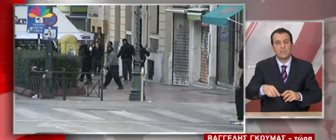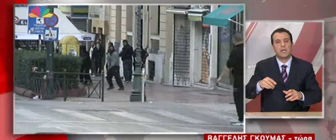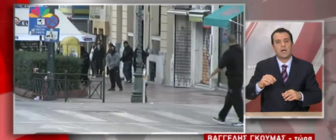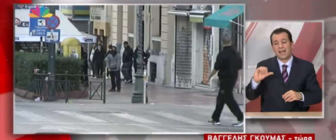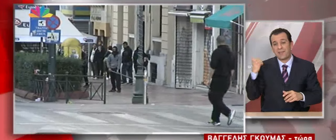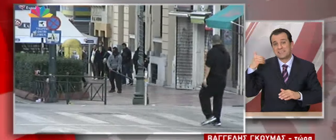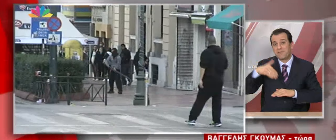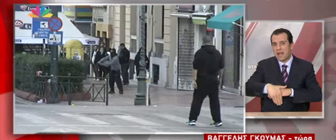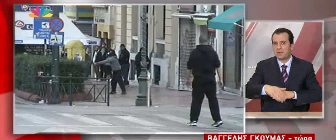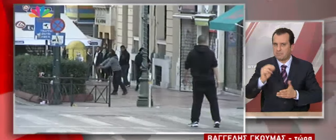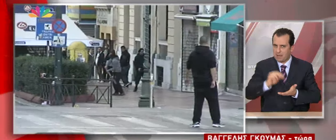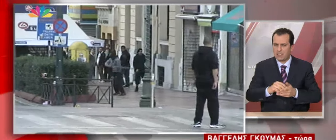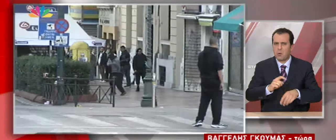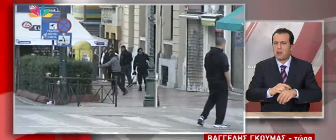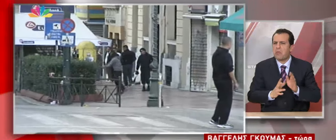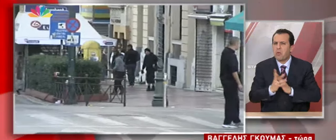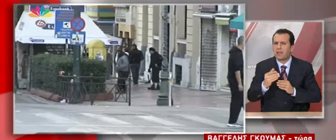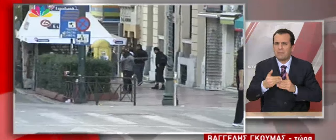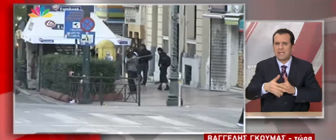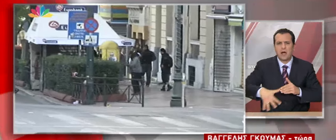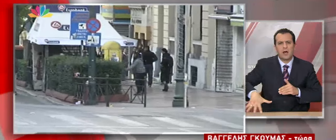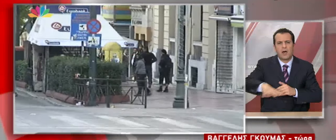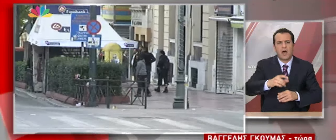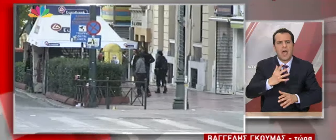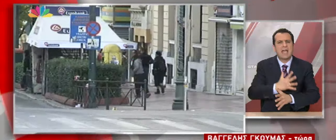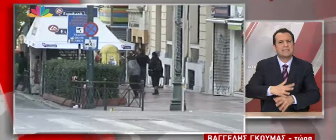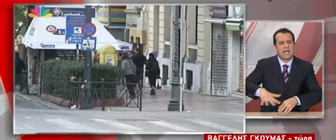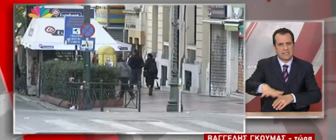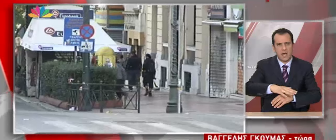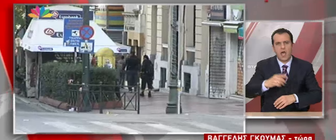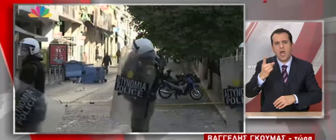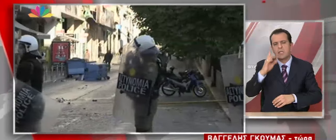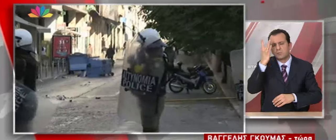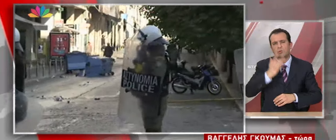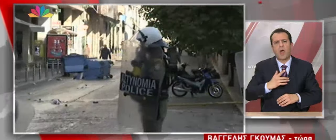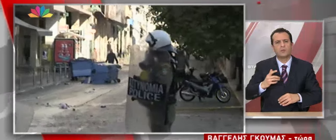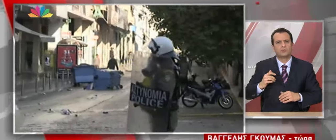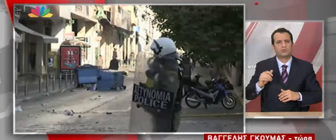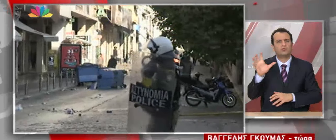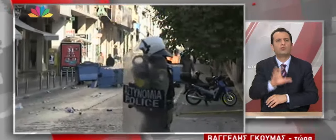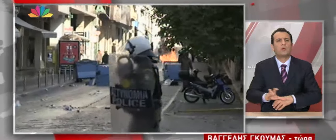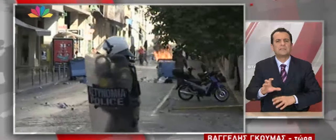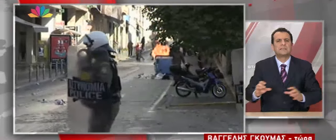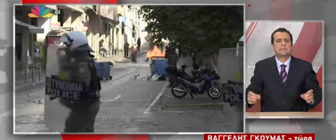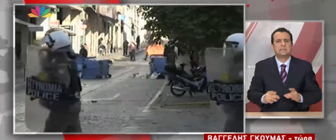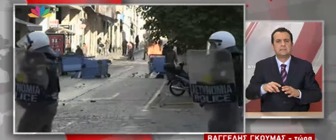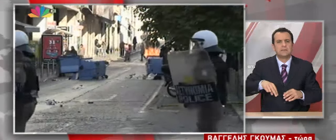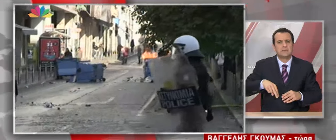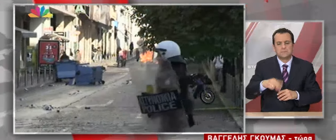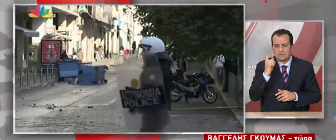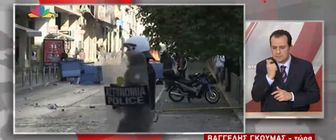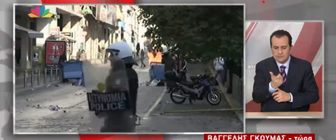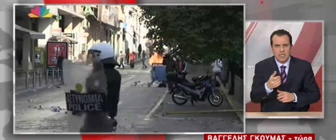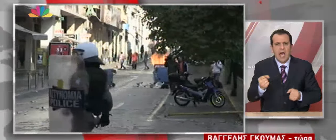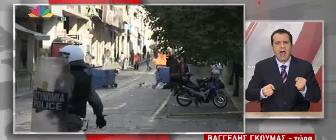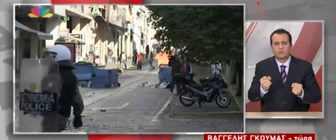και αργά χθες το βράδυ, μετά τις 12 να μεσάνεστα στην περιοχή των εξαρχείων, όπου τραυματίστηκε ένας Πορτογάλος, ο οποίος είχε την ατυχία να χρησιμοποιήσει τον πλοηγό με